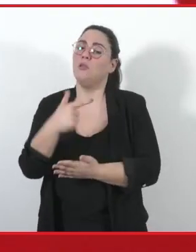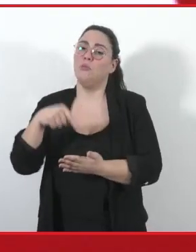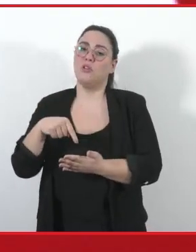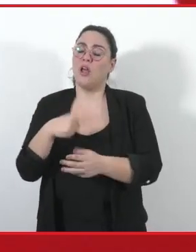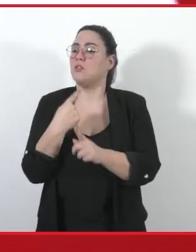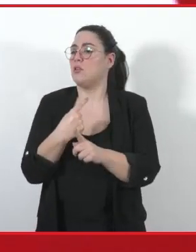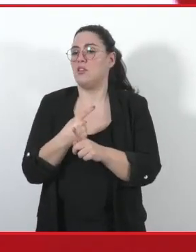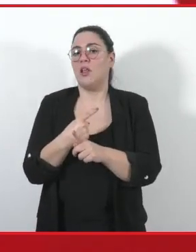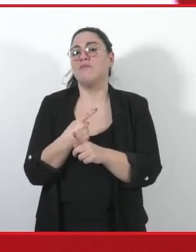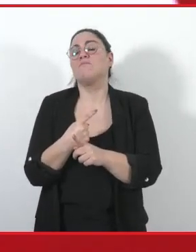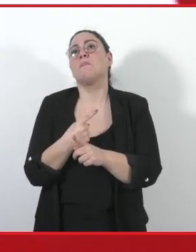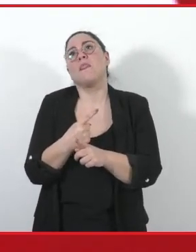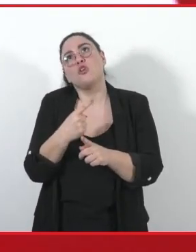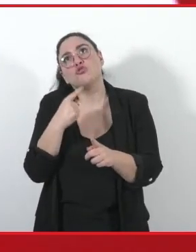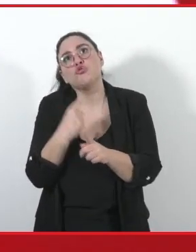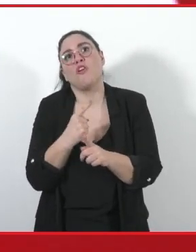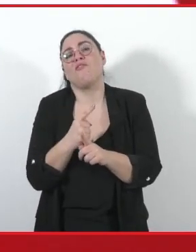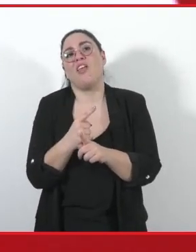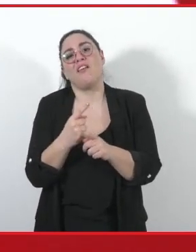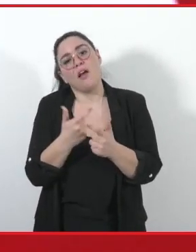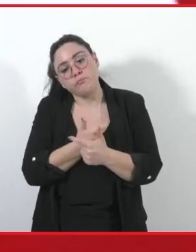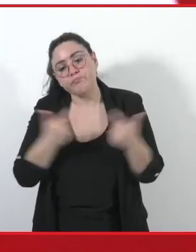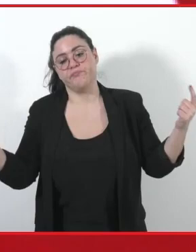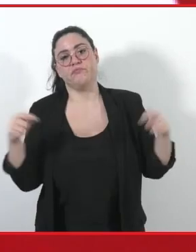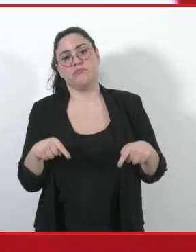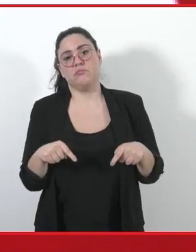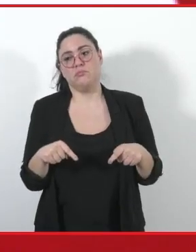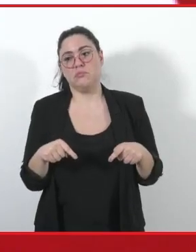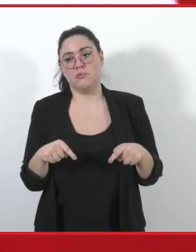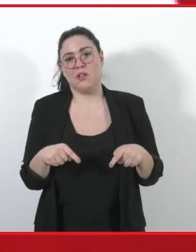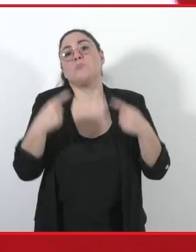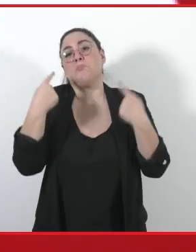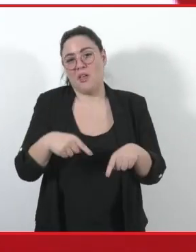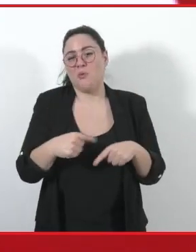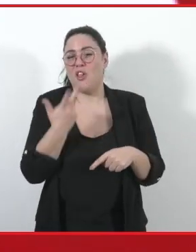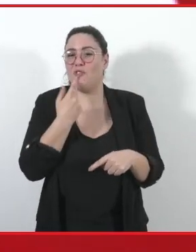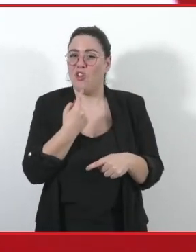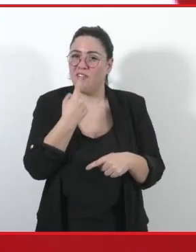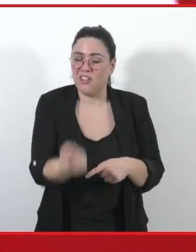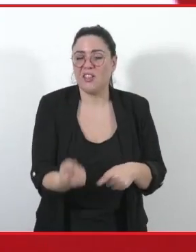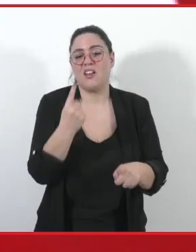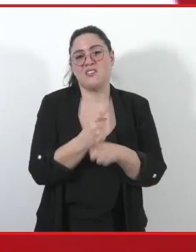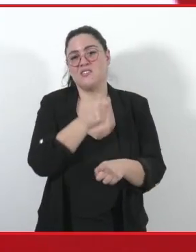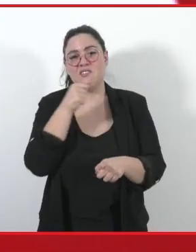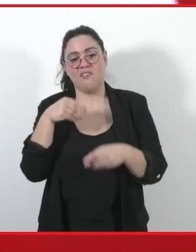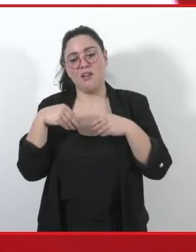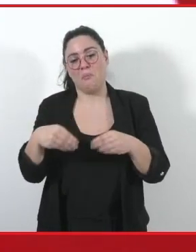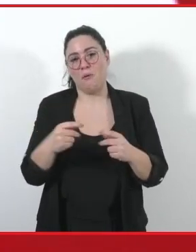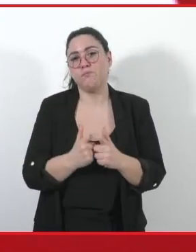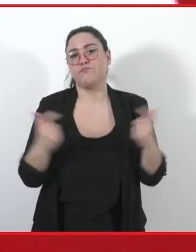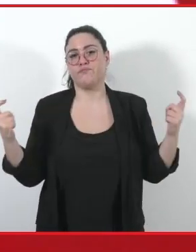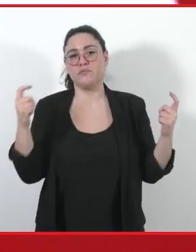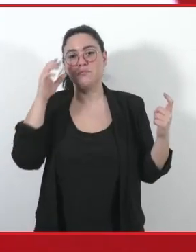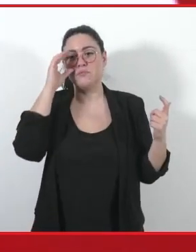una presenza ancora maggiore. E' per questo che ho voluto sottolineare il tema della partecipazione. Due minuti. Lo